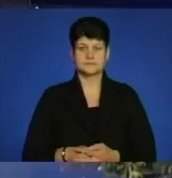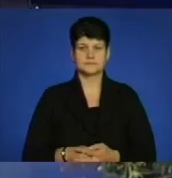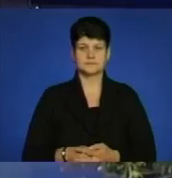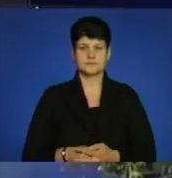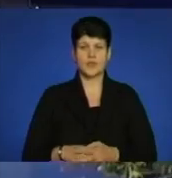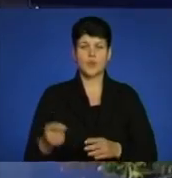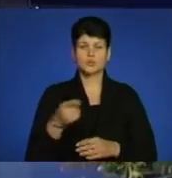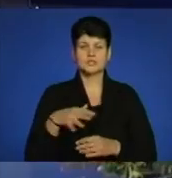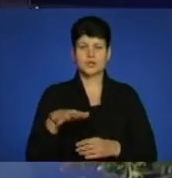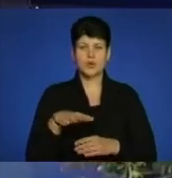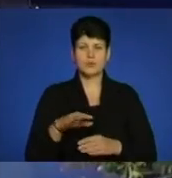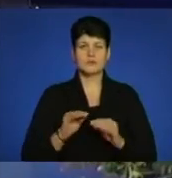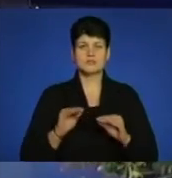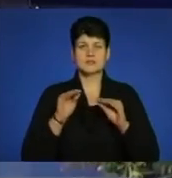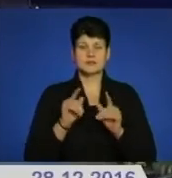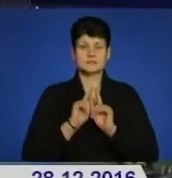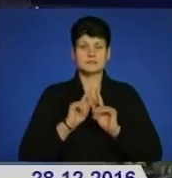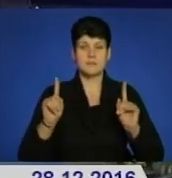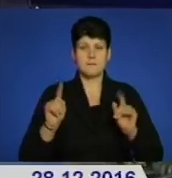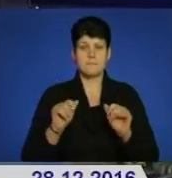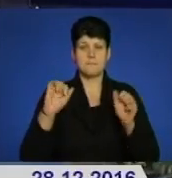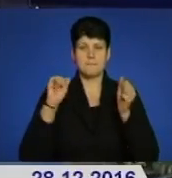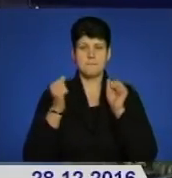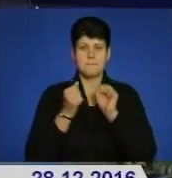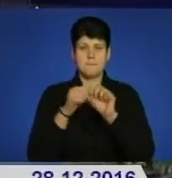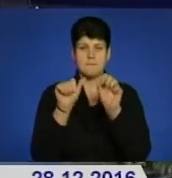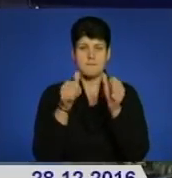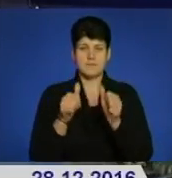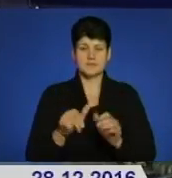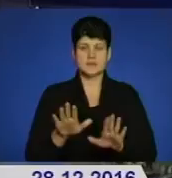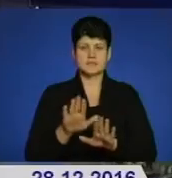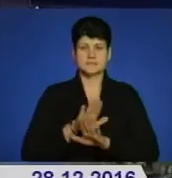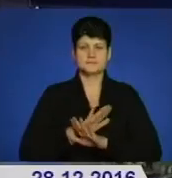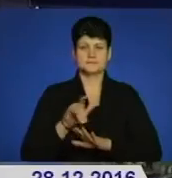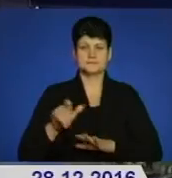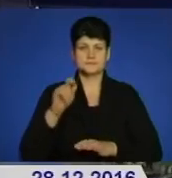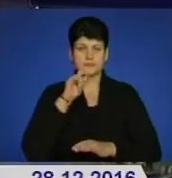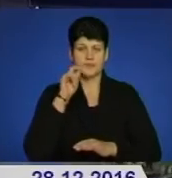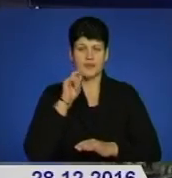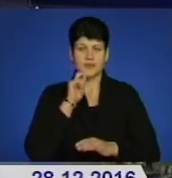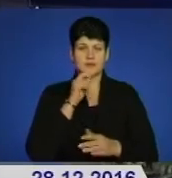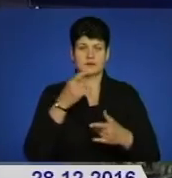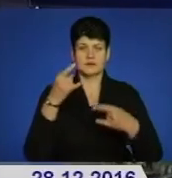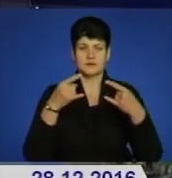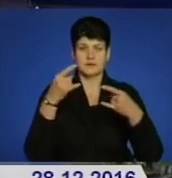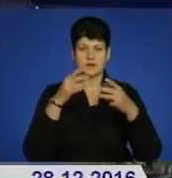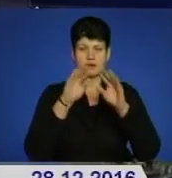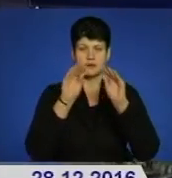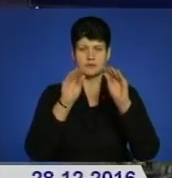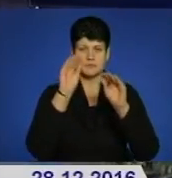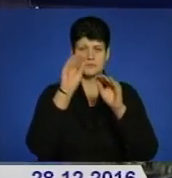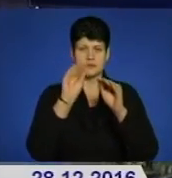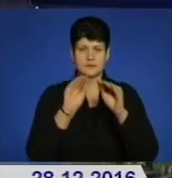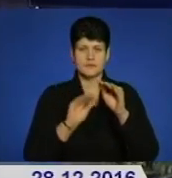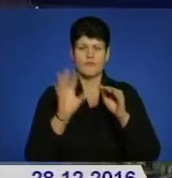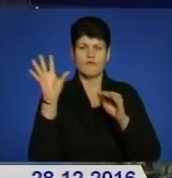У Тернополі встановили незвичний пам'ятний знак загиблим захисникам України. На сенсорному екрані відобразили базу даних з іменами усіх